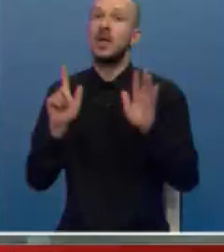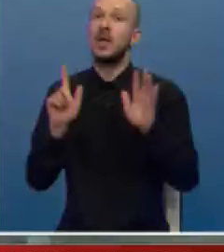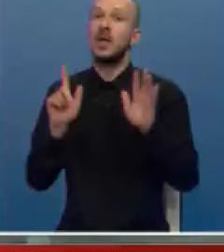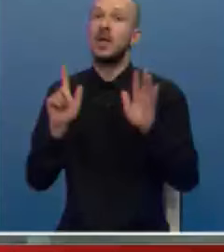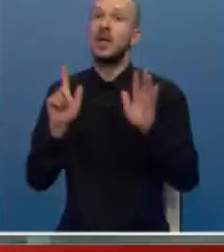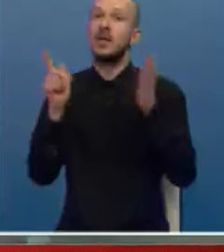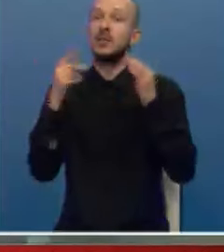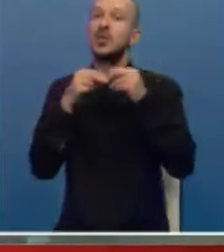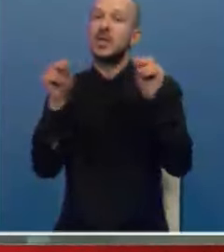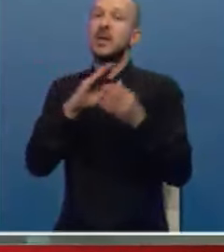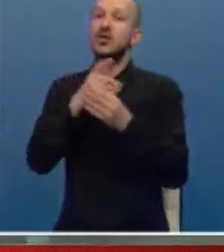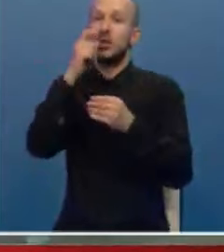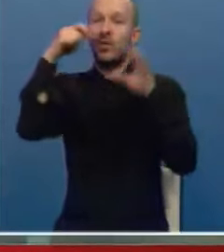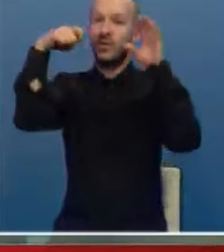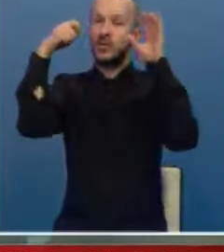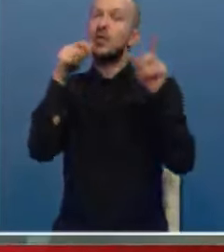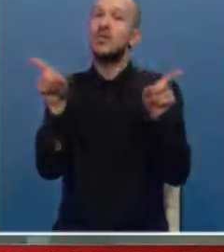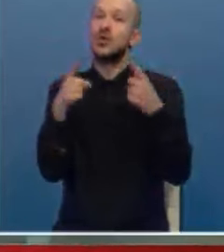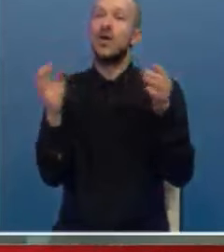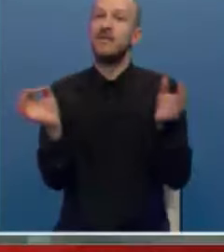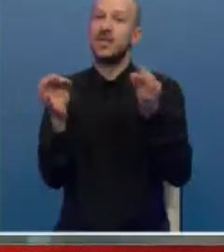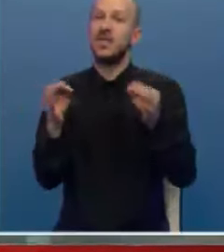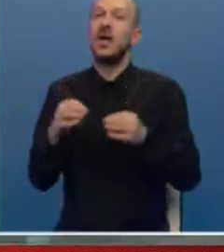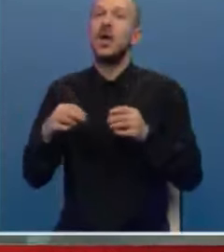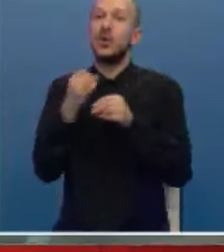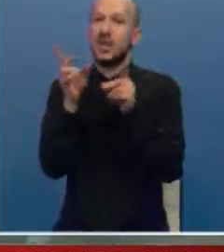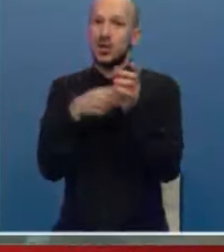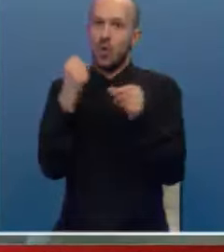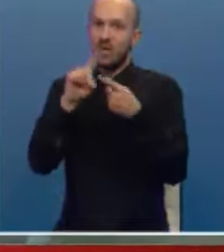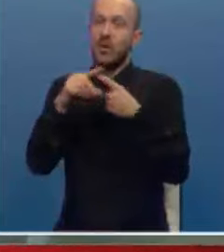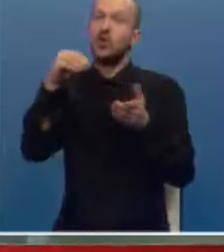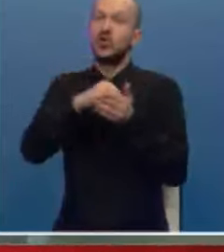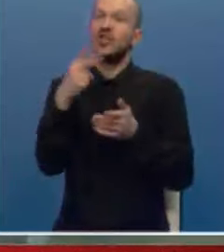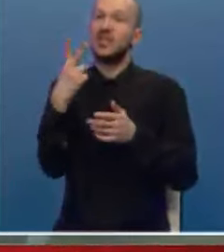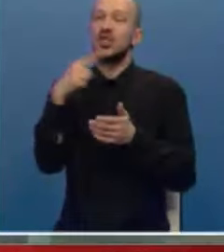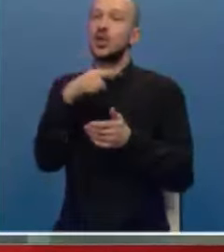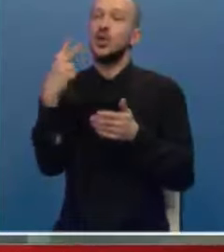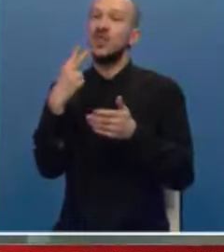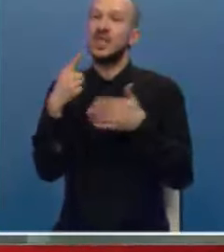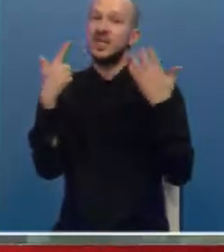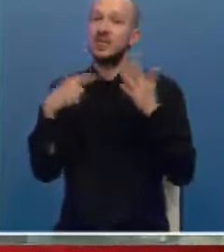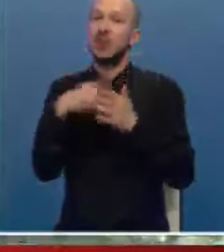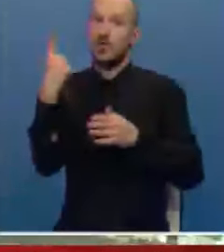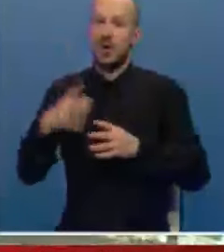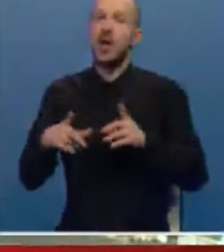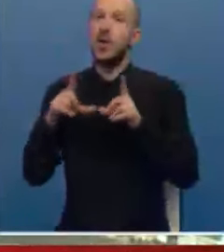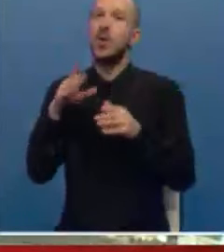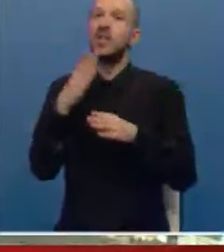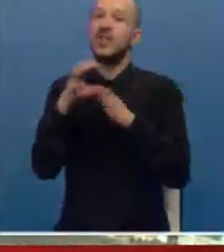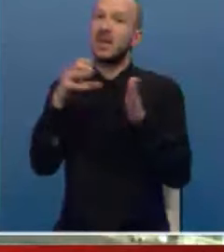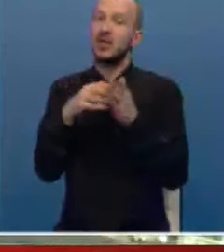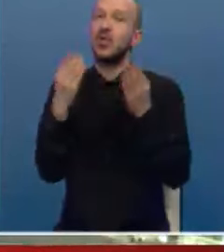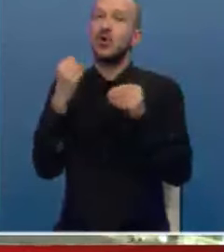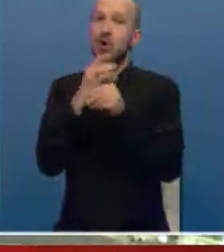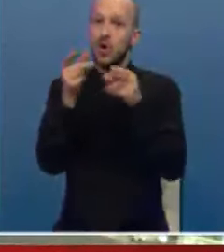17. izdanje Međunarodnog filmskog i muzičkog festivala Kustendorf podržat će se od 23. do 27. januara u Drvengradu na